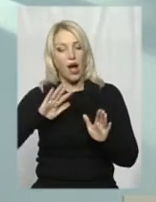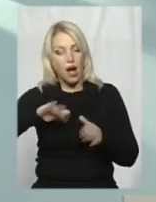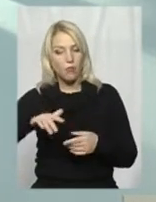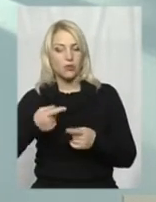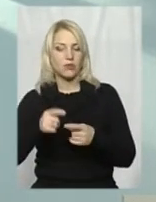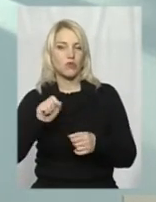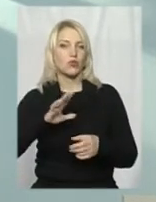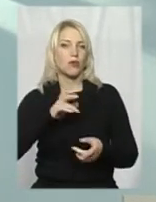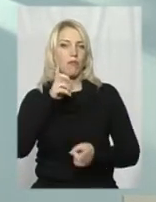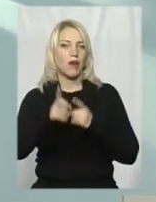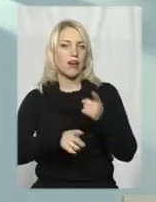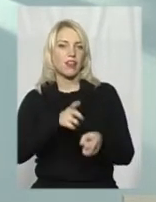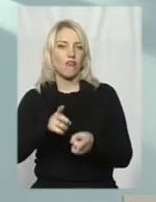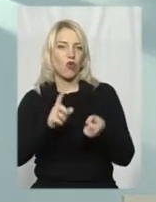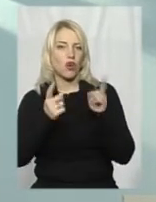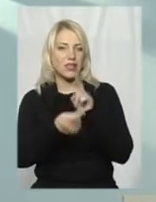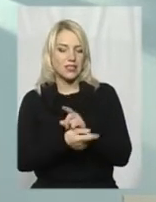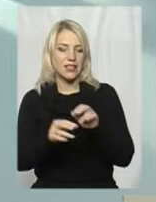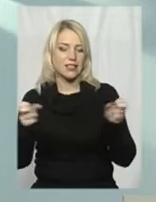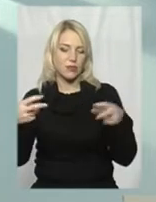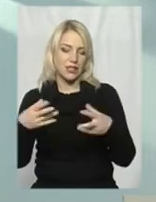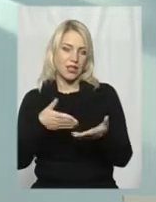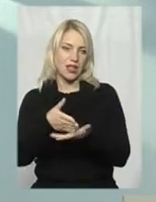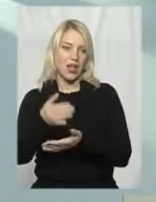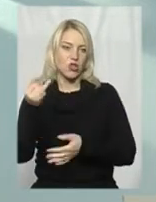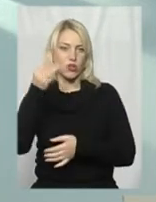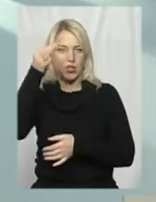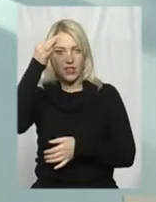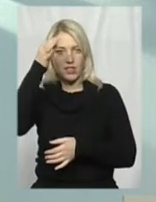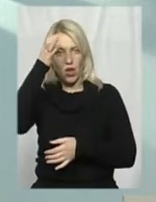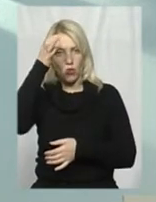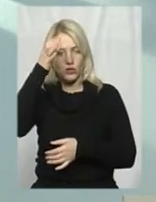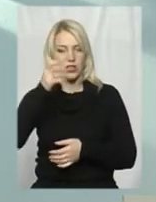спеціальний напрям в історичній науці реконструкція.